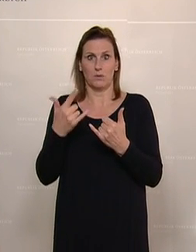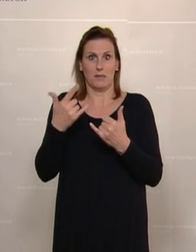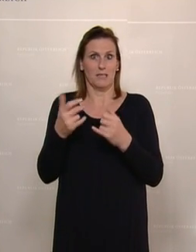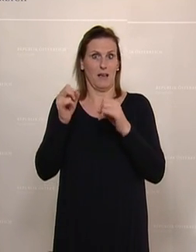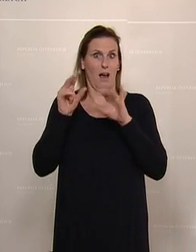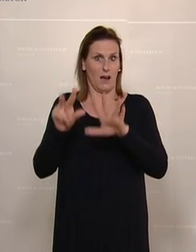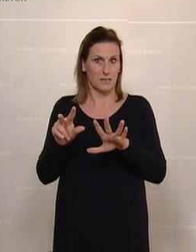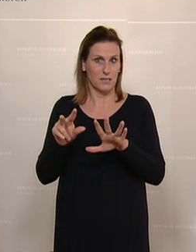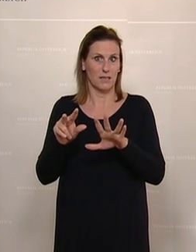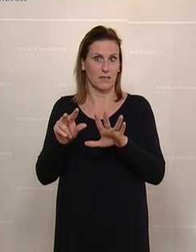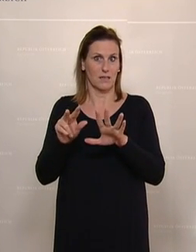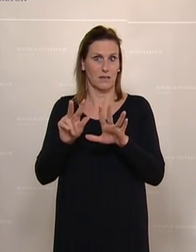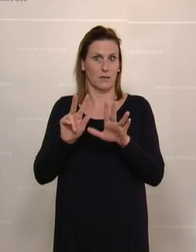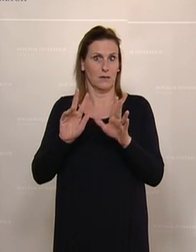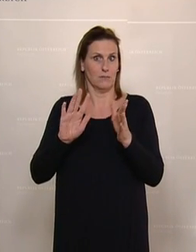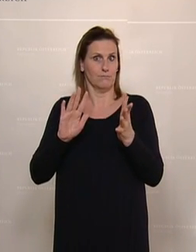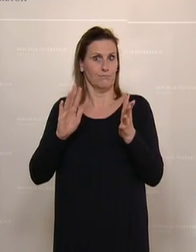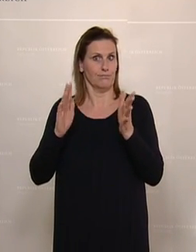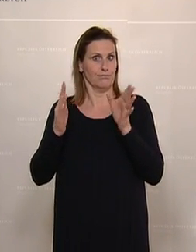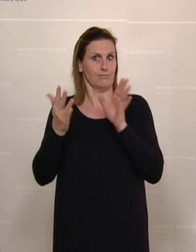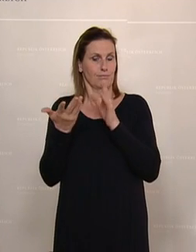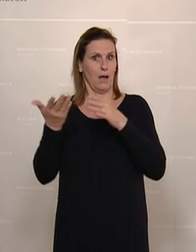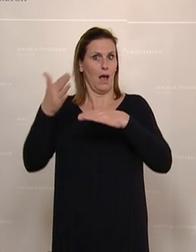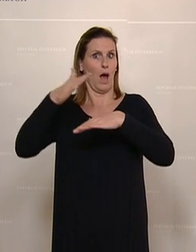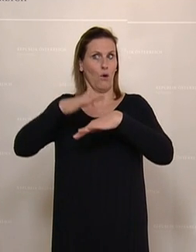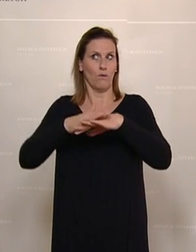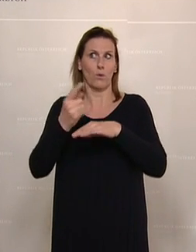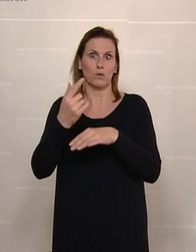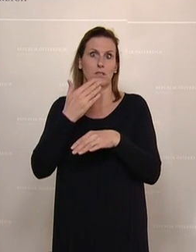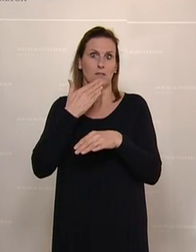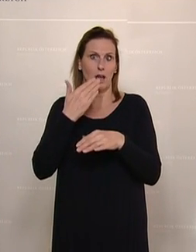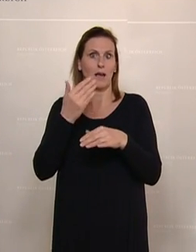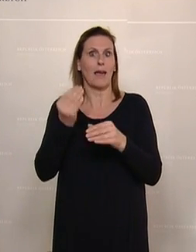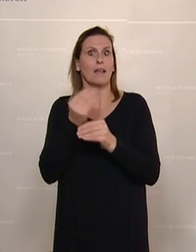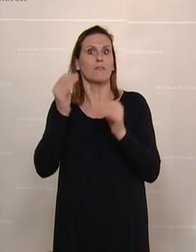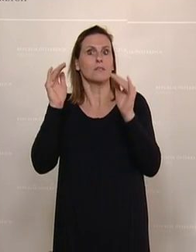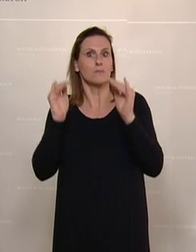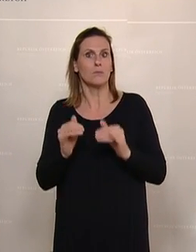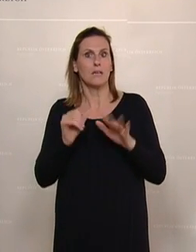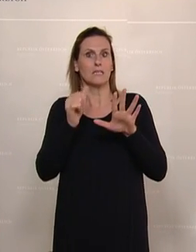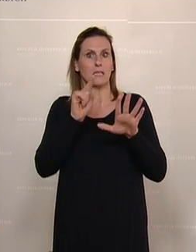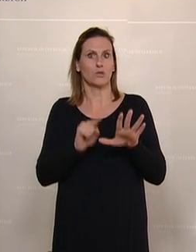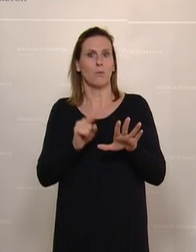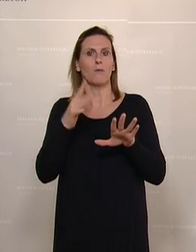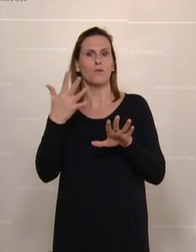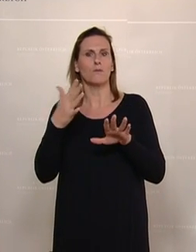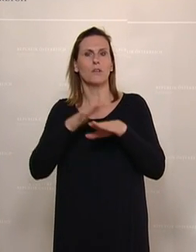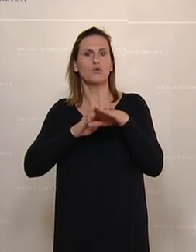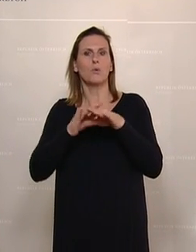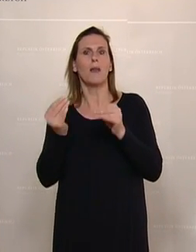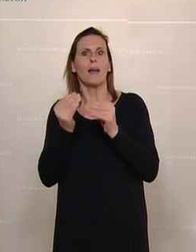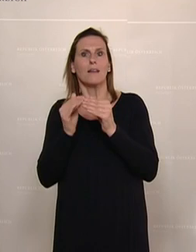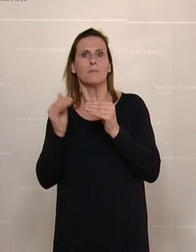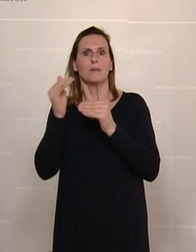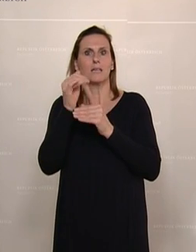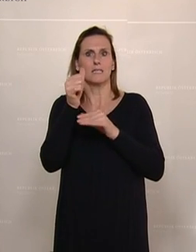hat sich Gott sei Dank verringert, von 6,5 Prozent, Entschuldigung, leicht erhöht, von